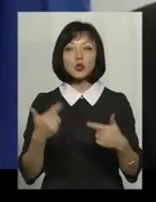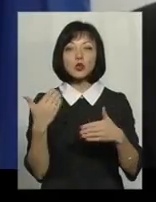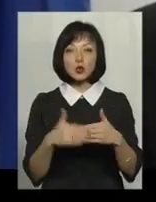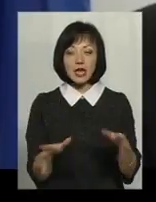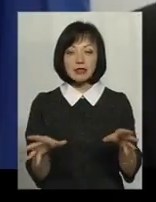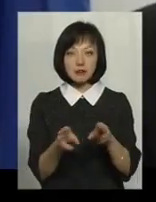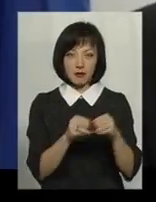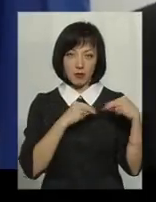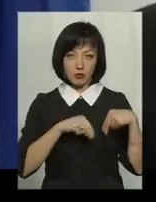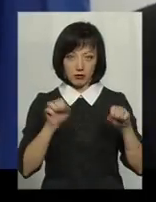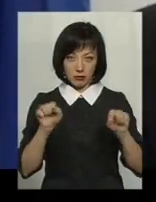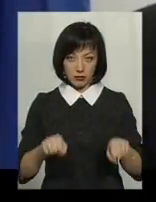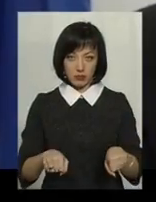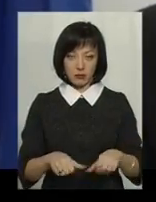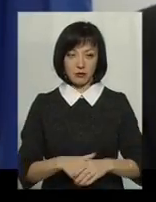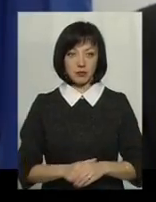співпрацювати.